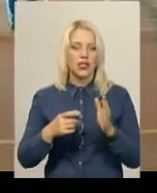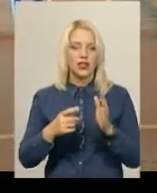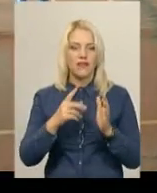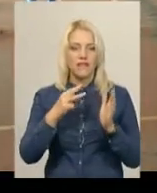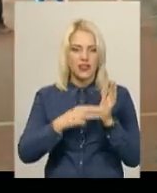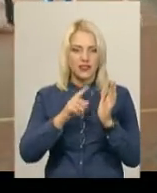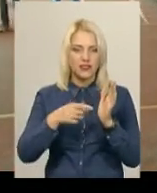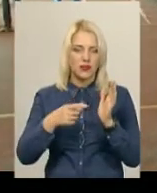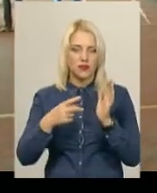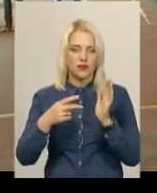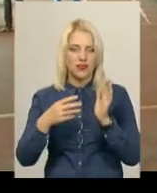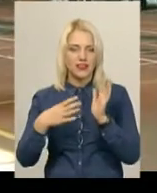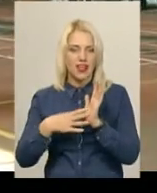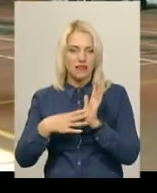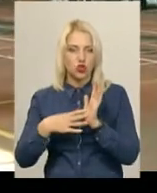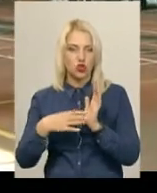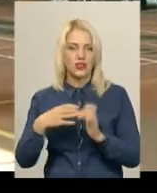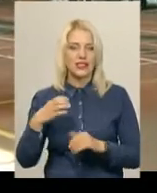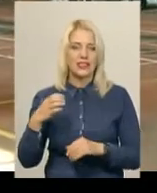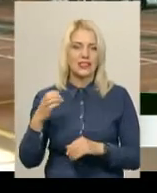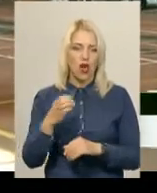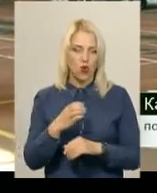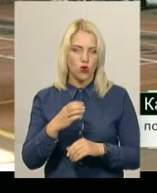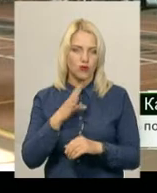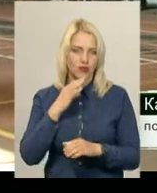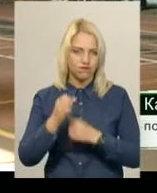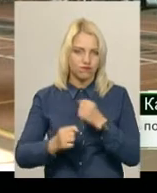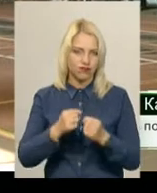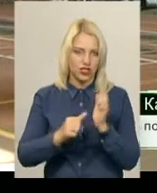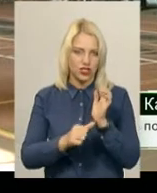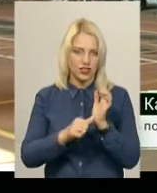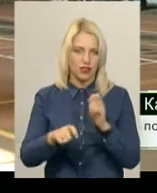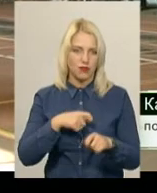,79 секунди. Я дуже хвилювалася,